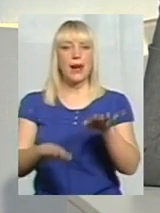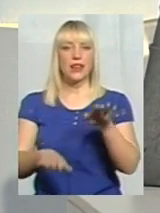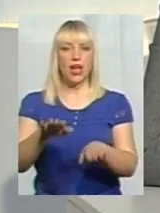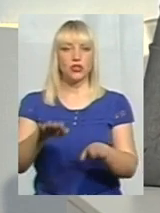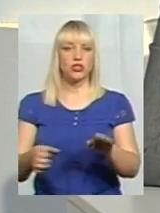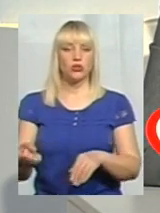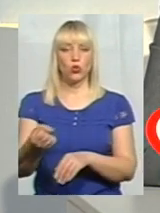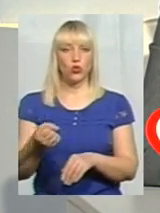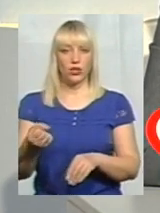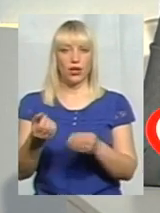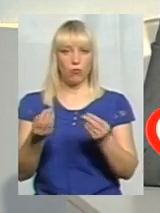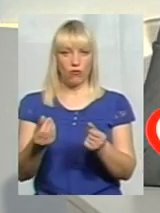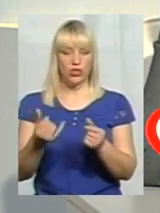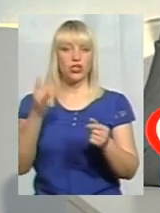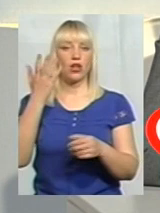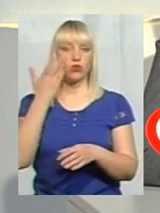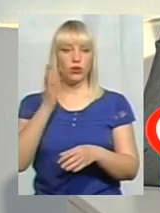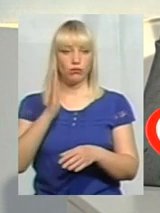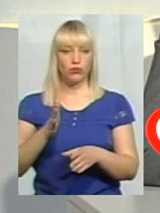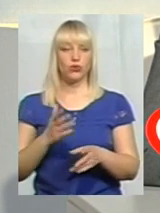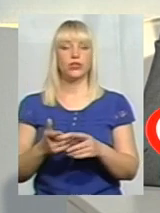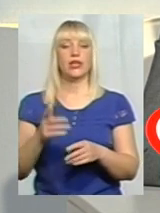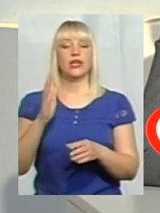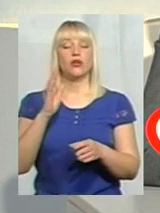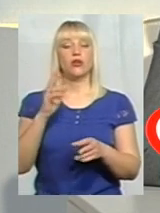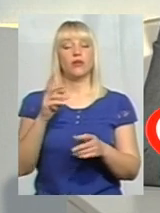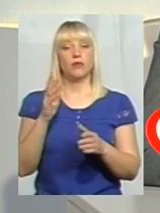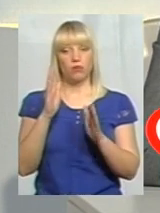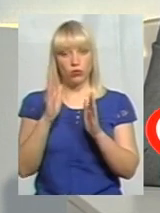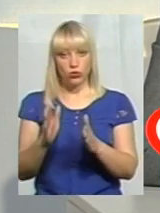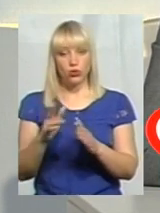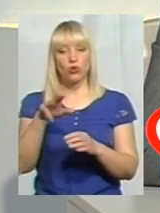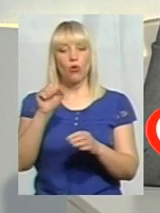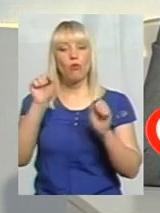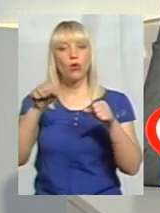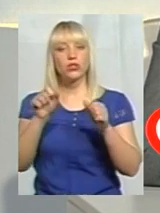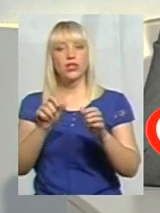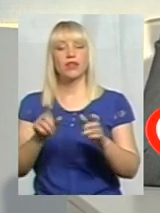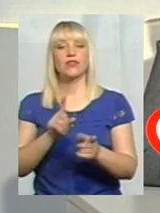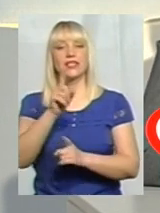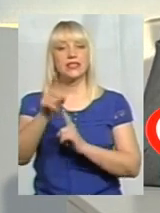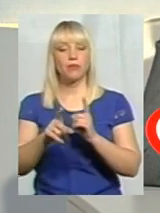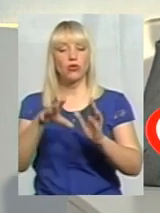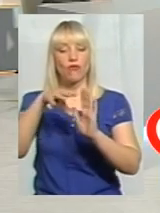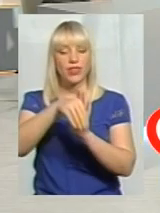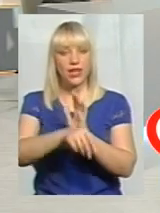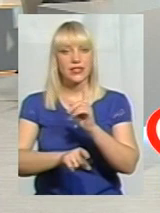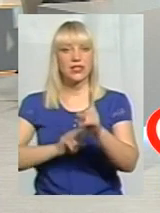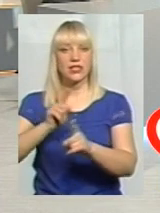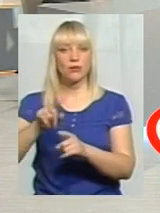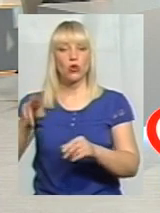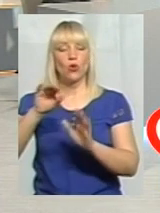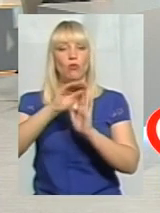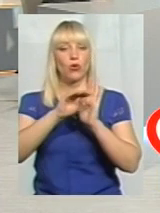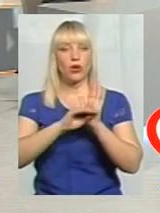Після того, коли буде балансу утримувач, вже можливі зміни, внесення змін до програми по збереженню культурної